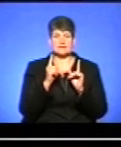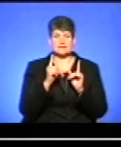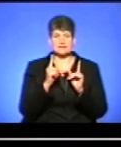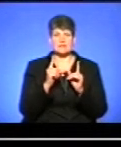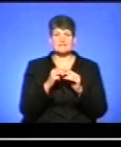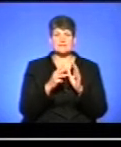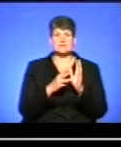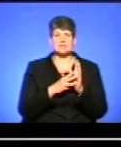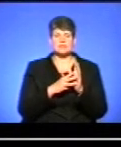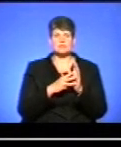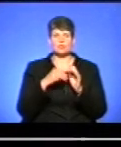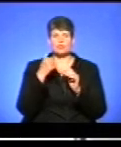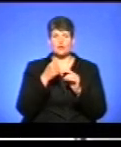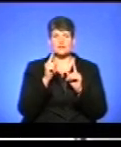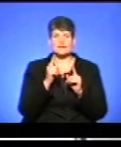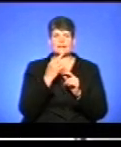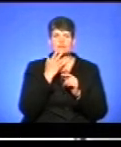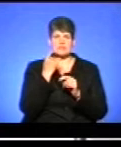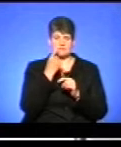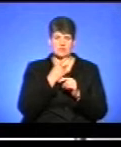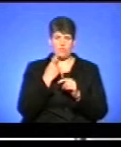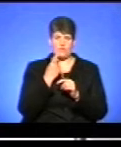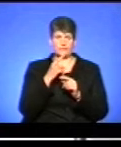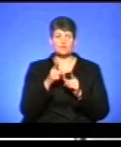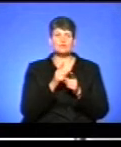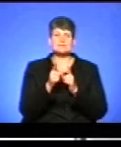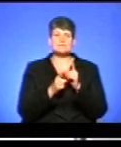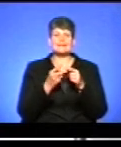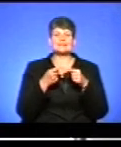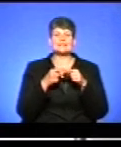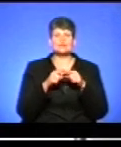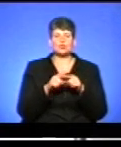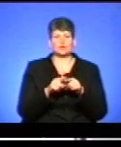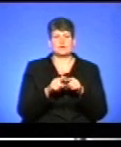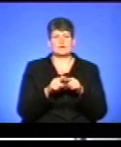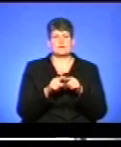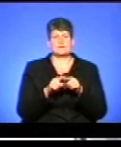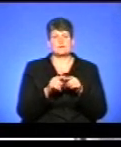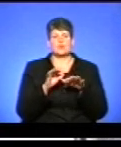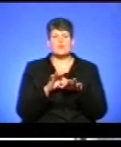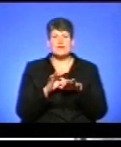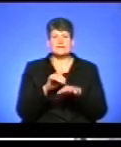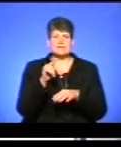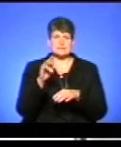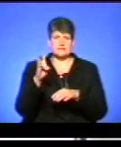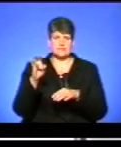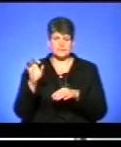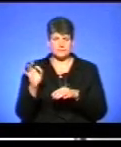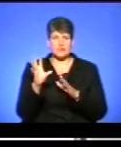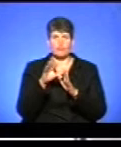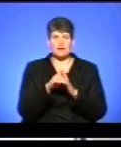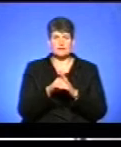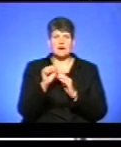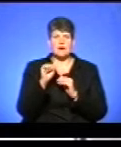року тільки іноземна мова. Через те, що змінена технологія проведення зовнішньо-залежного оцінювання з іноземної мови, введено